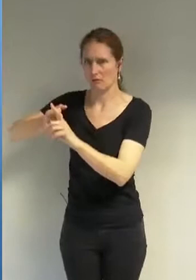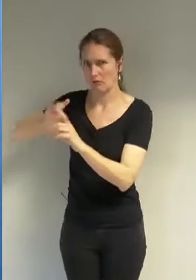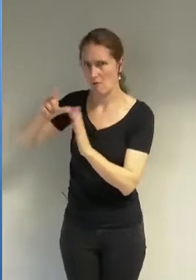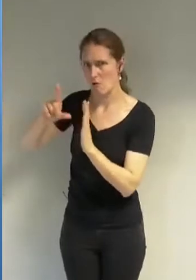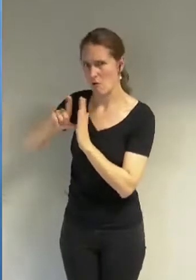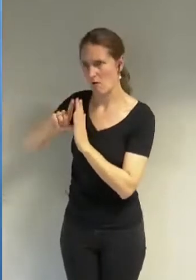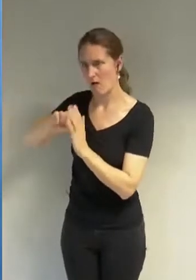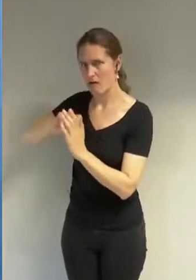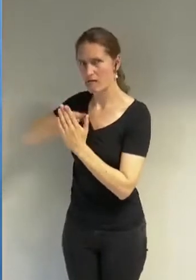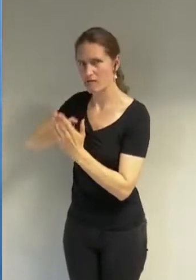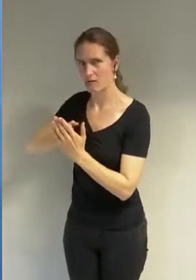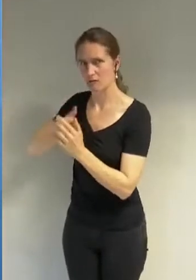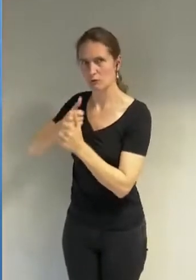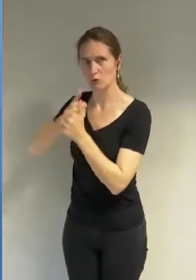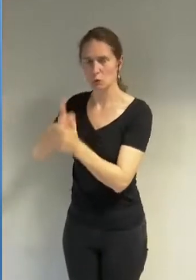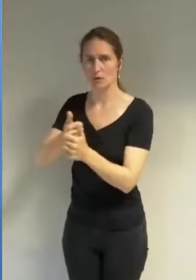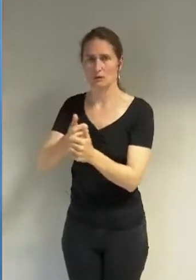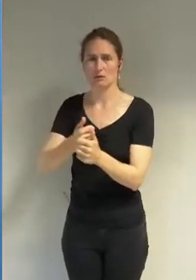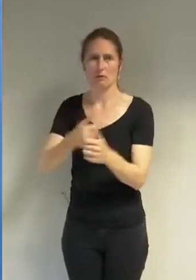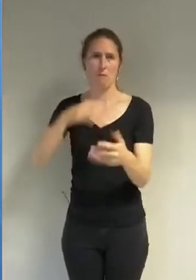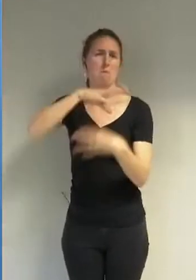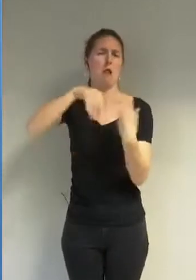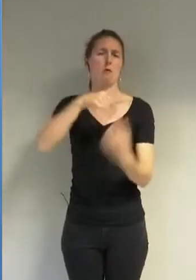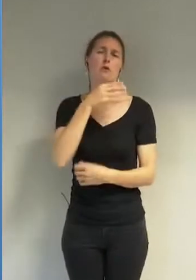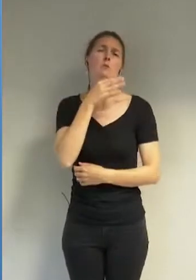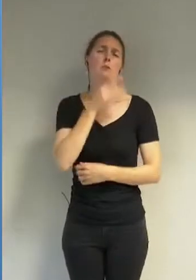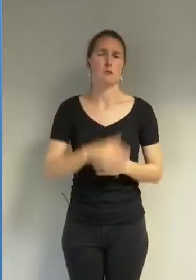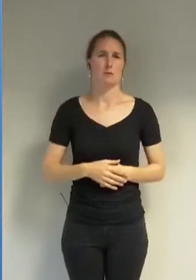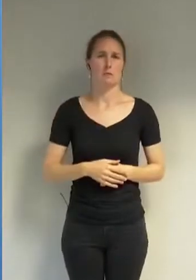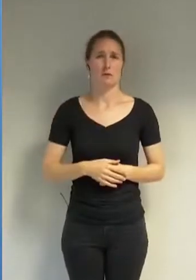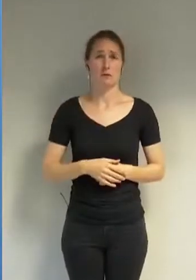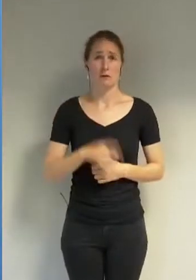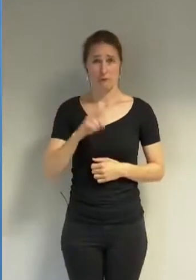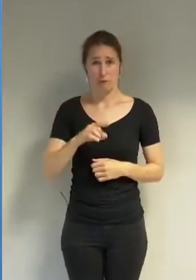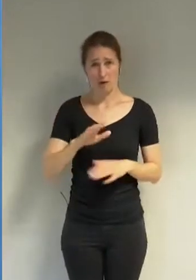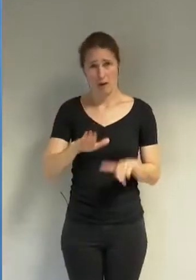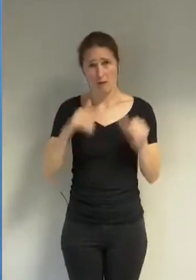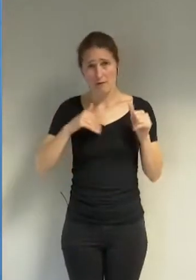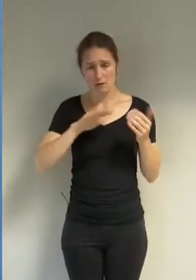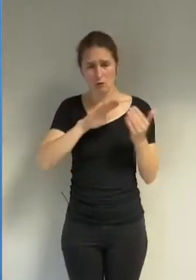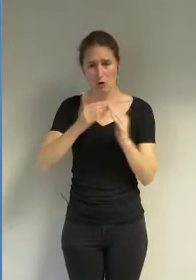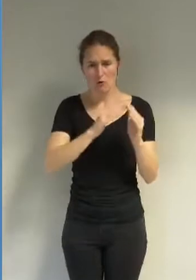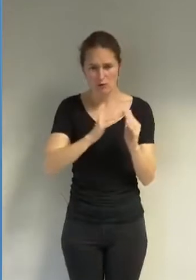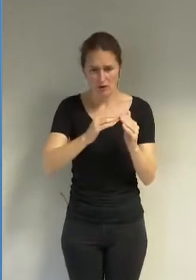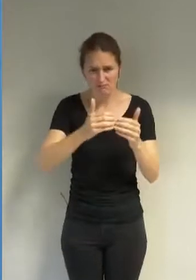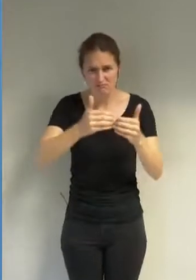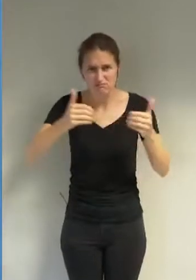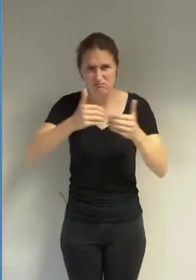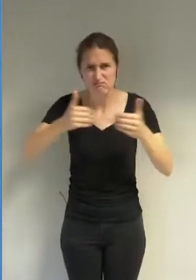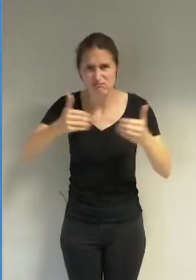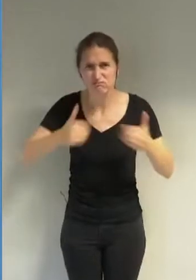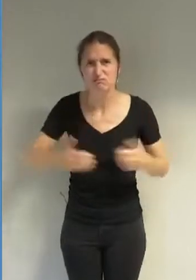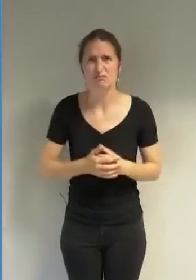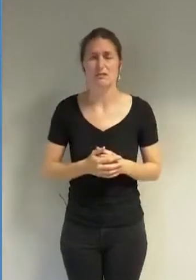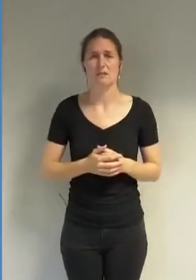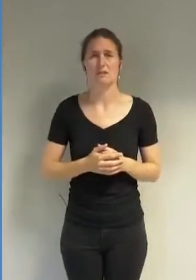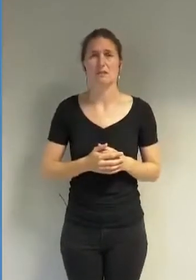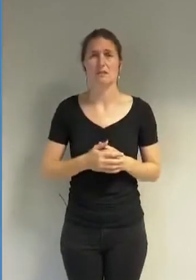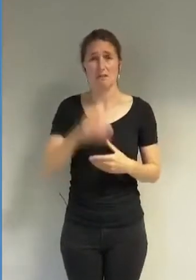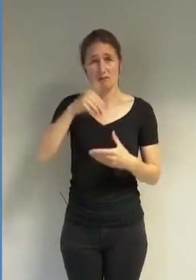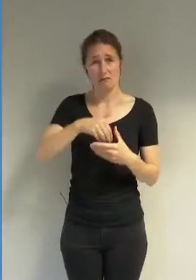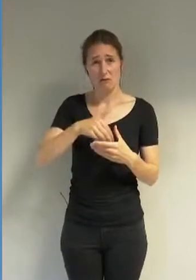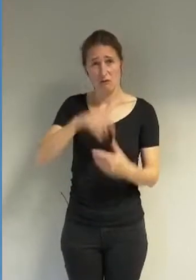Il s'agit de refuser un communautarisme qui fait passer un projet identitaire